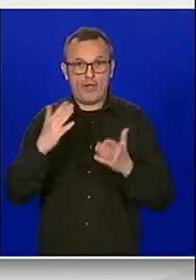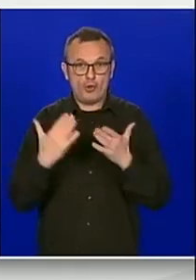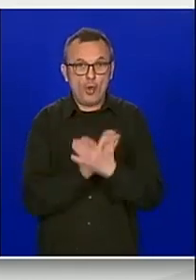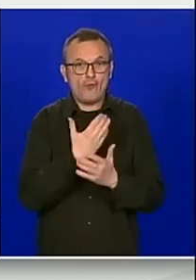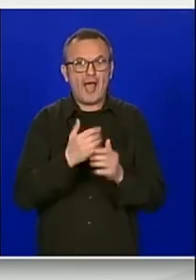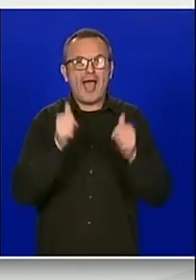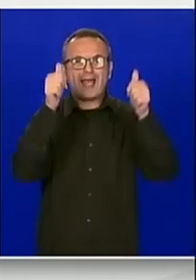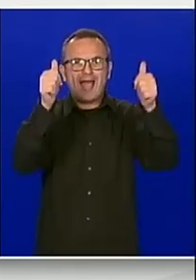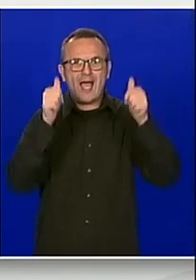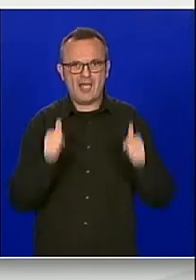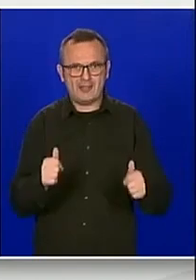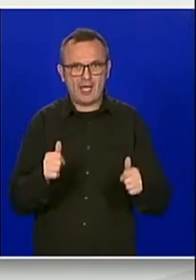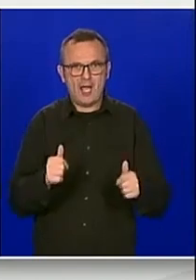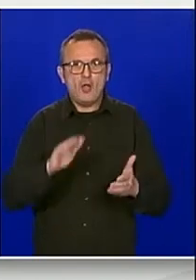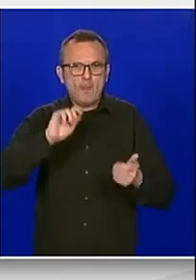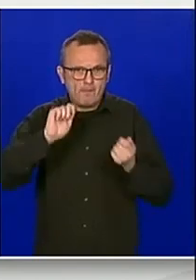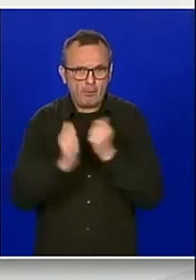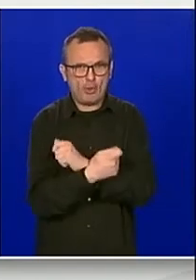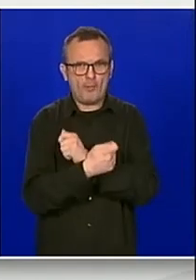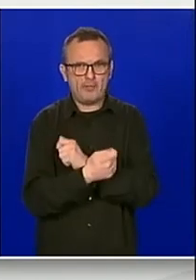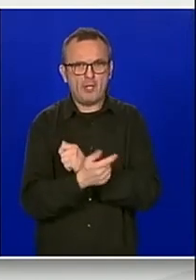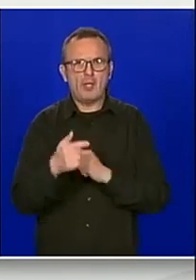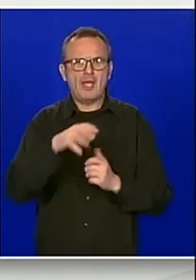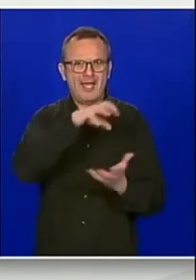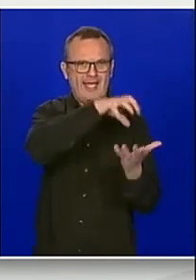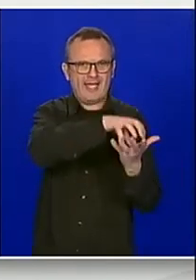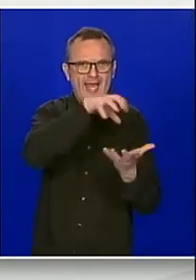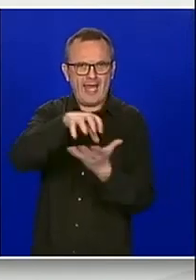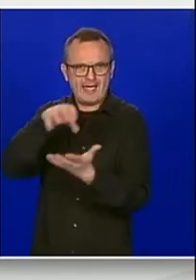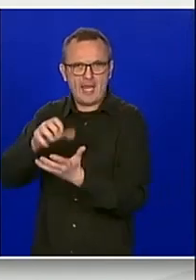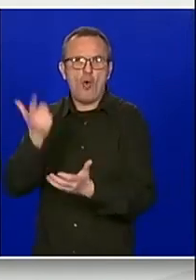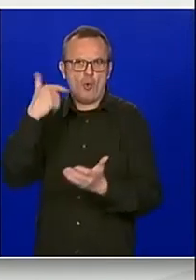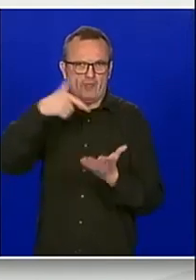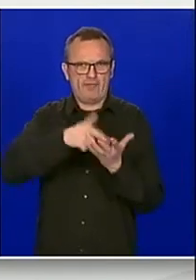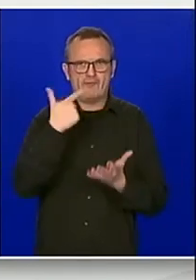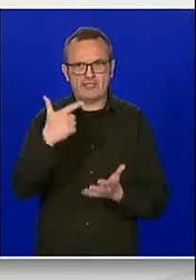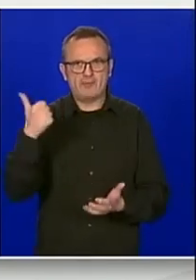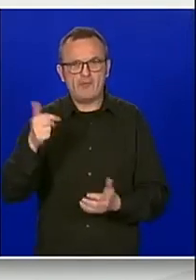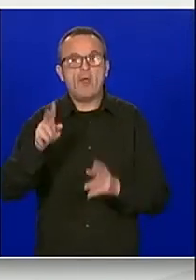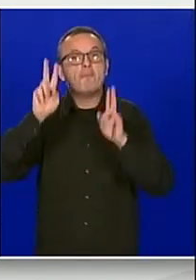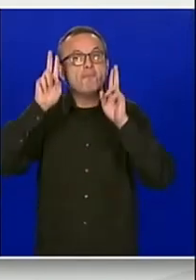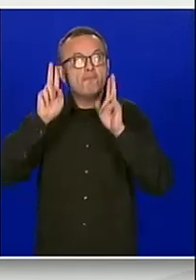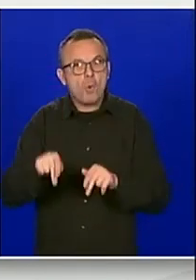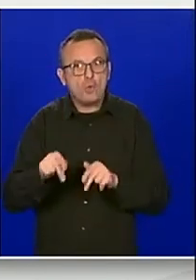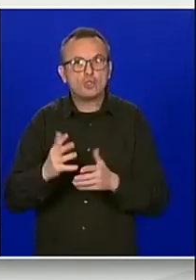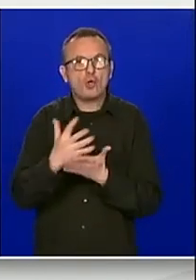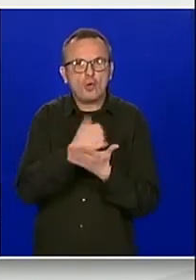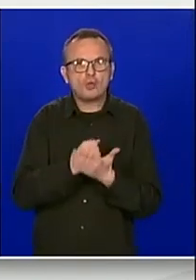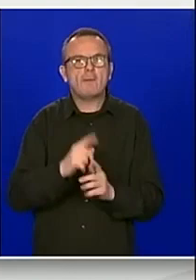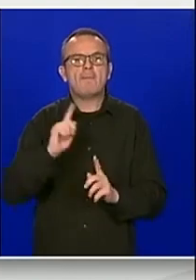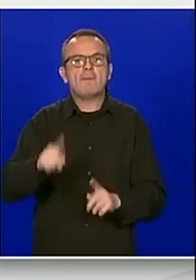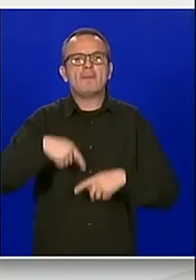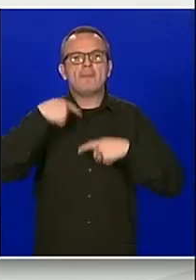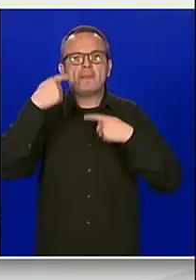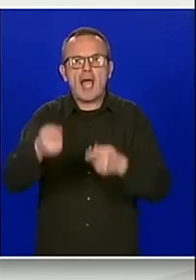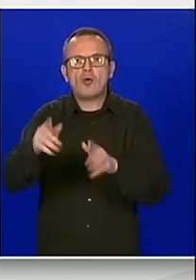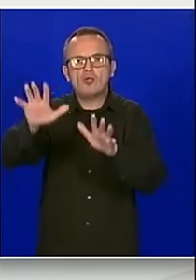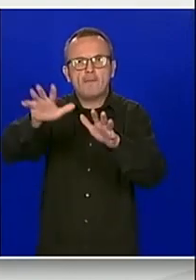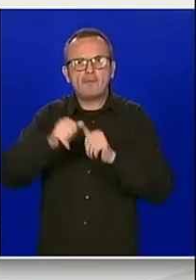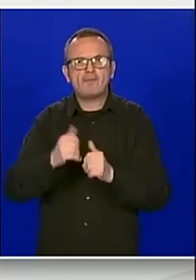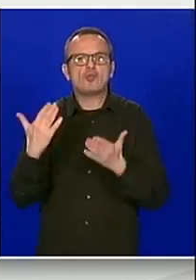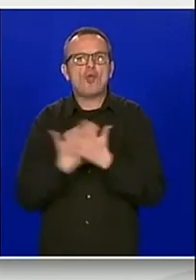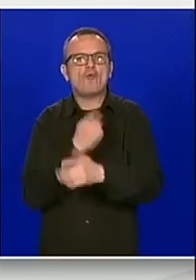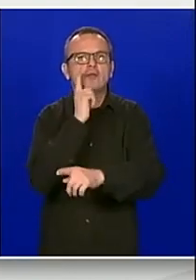klasifikaciji statističkih regija od 2021. godine biti moguća nakon donošenja, odnosno osvajanja novih smjernica